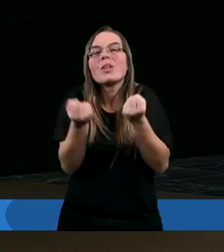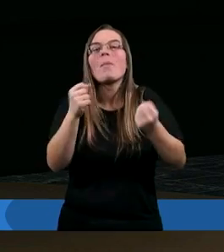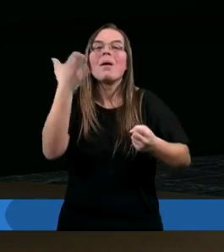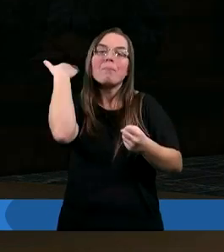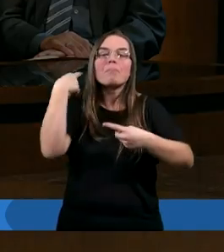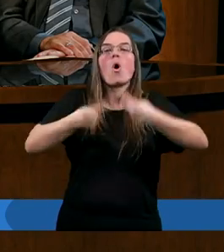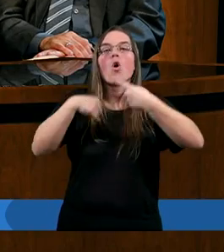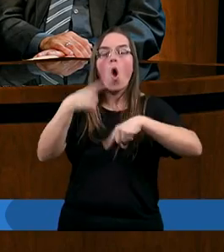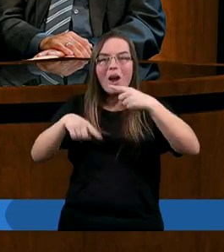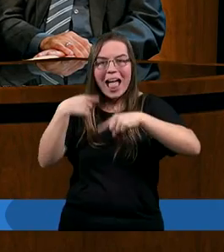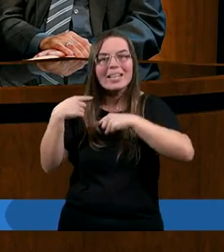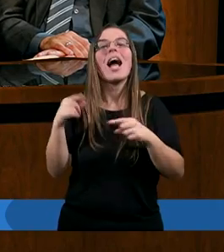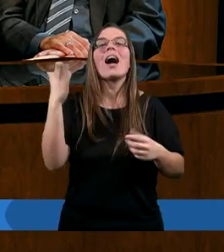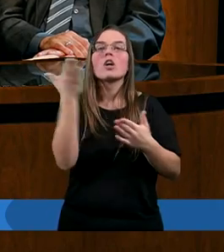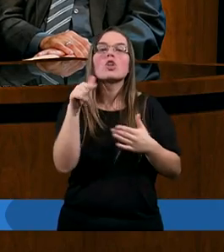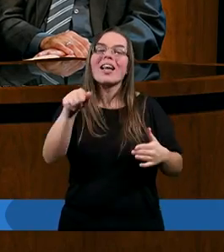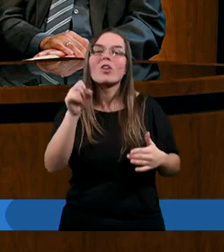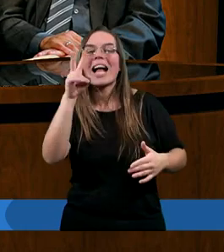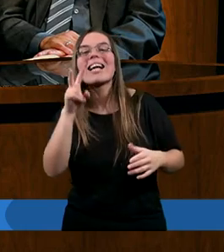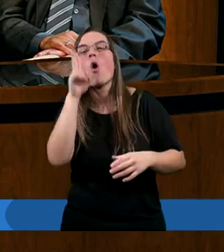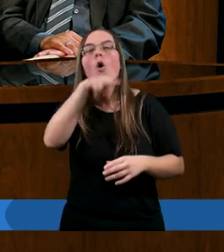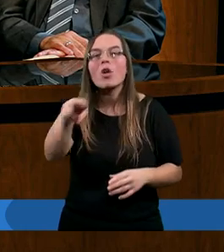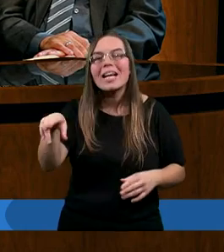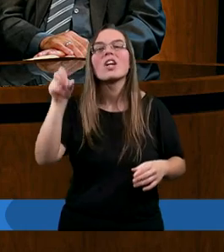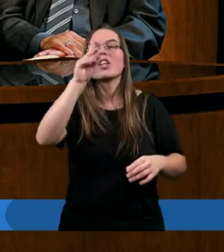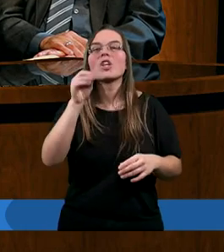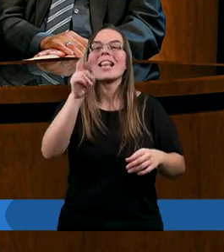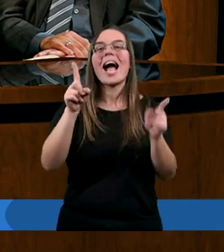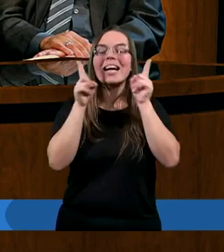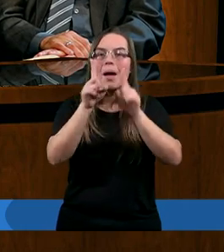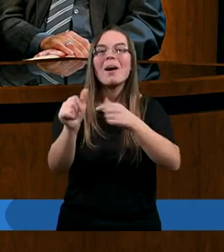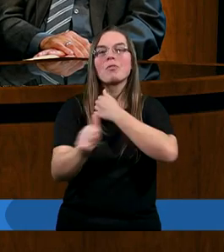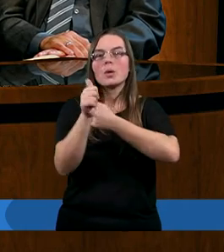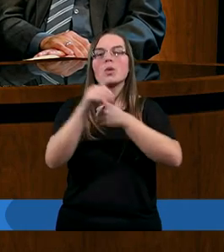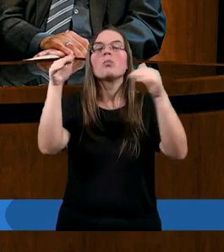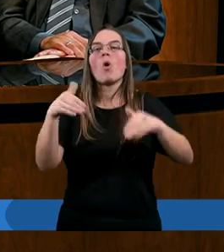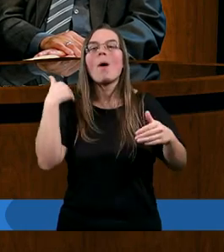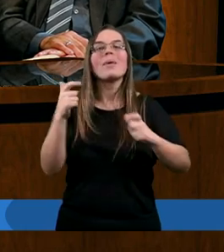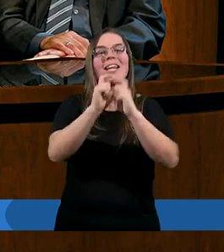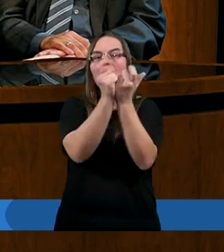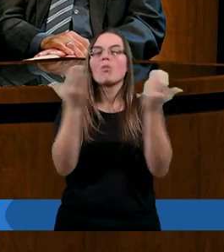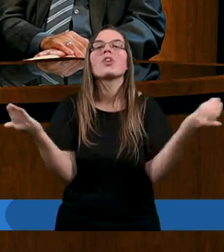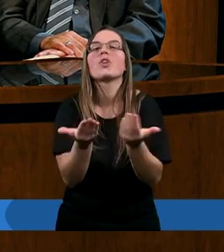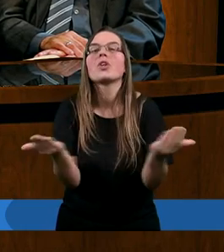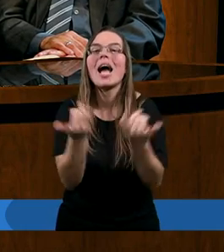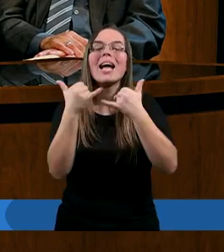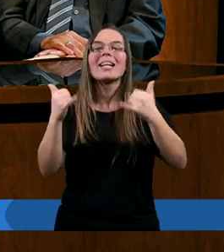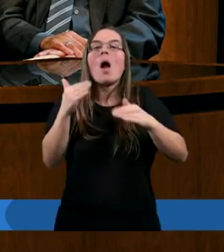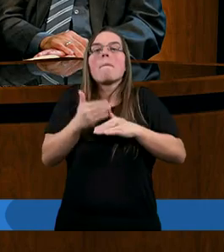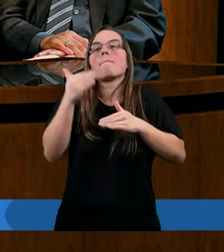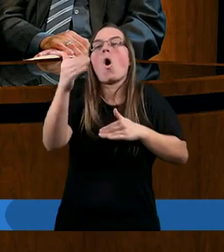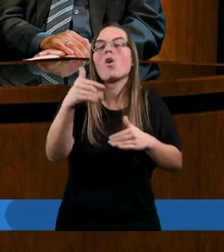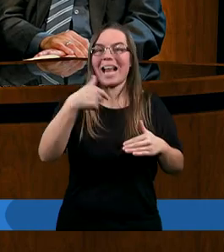pokolenia. Gdzieś bez takiego rozejrzenia się, że tak naprawdę przyczyna może być całkowicie gdzieś indziej, poza nimi,